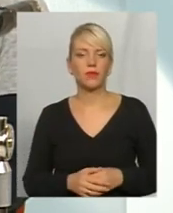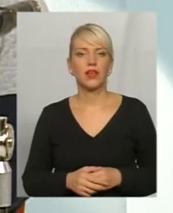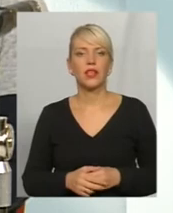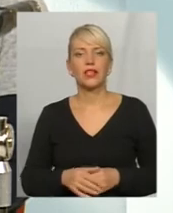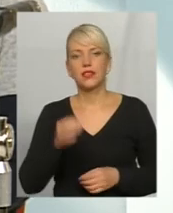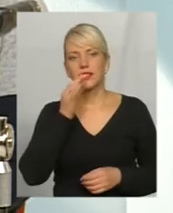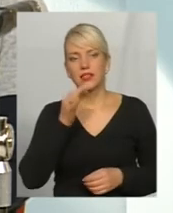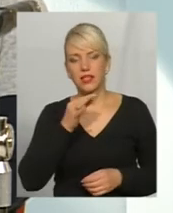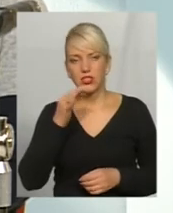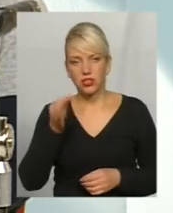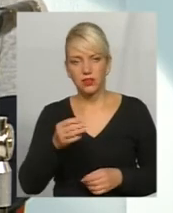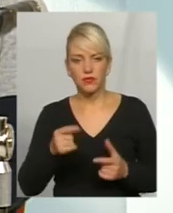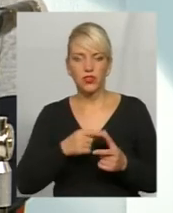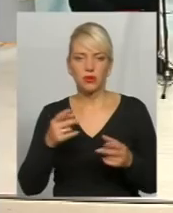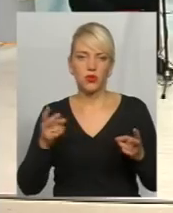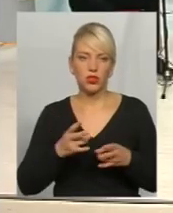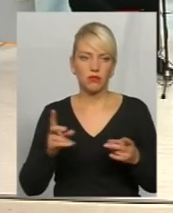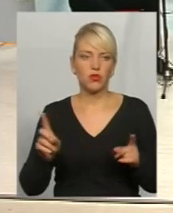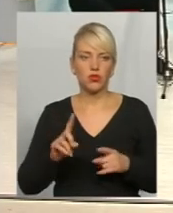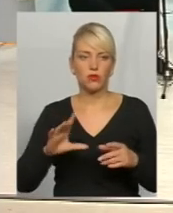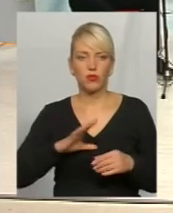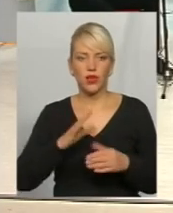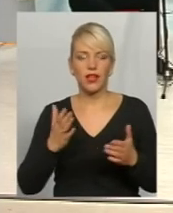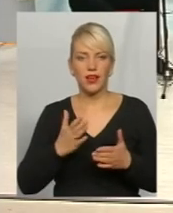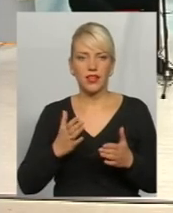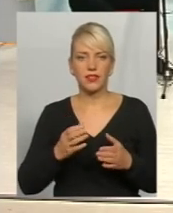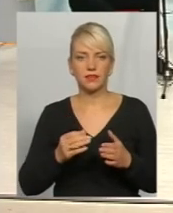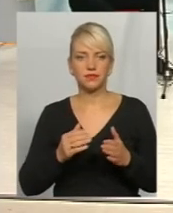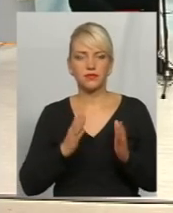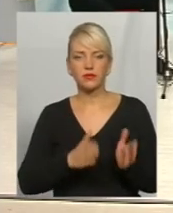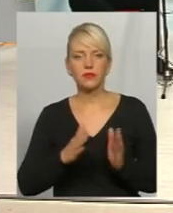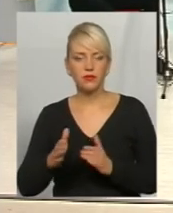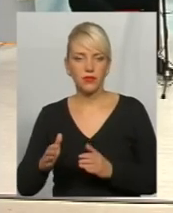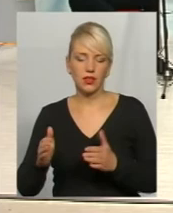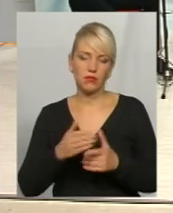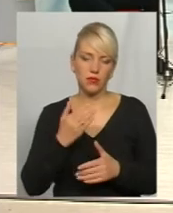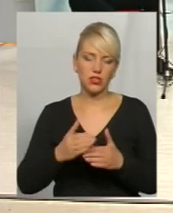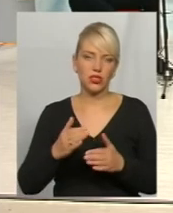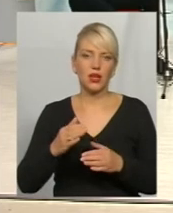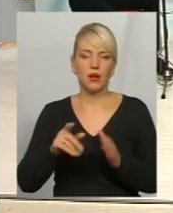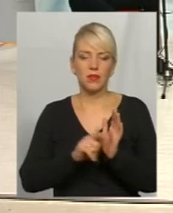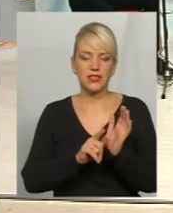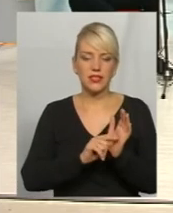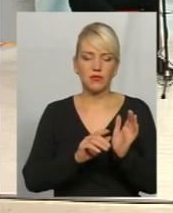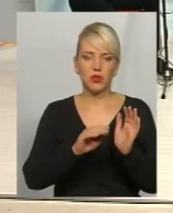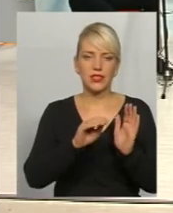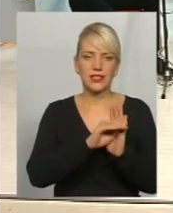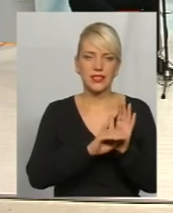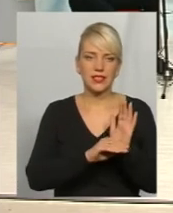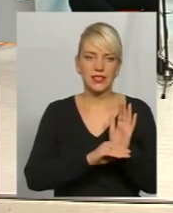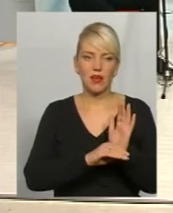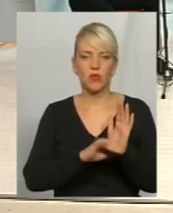Скажіть, чи потрібно, щоб була якась синхронізація між пенсійною системою, тими самими